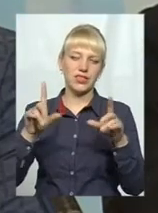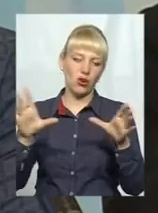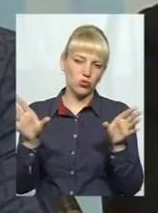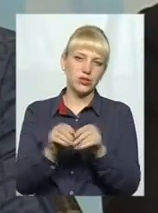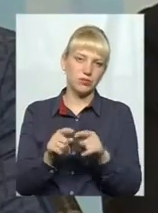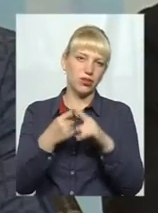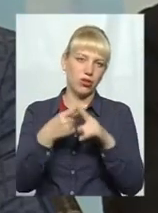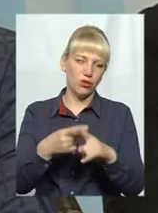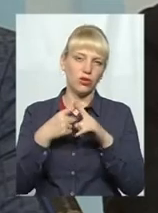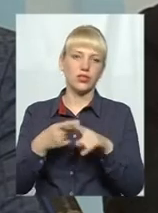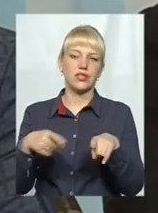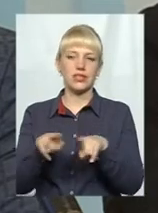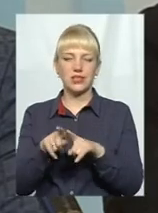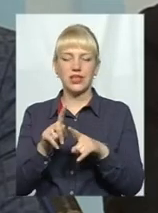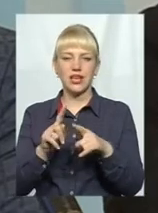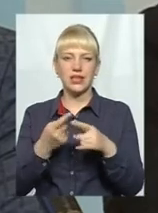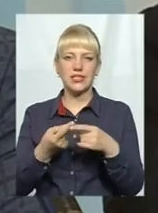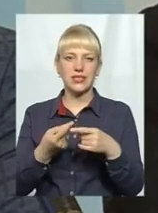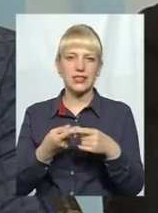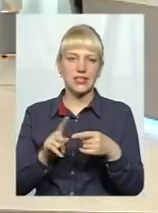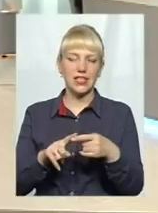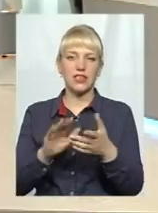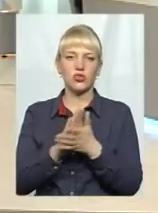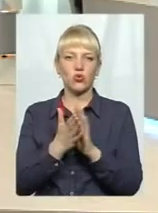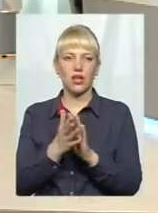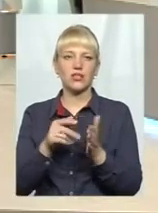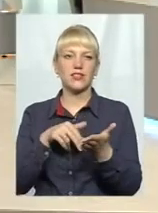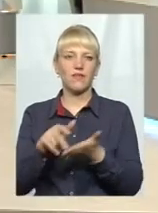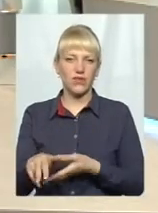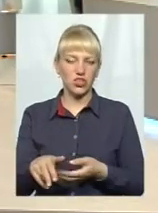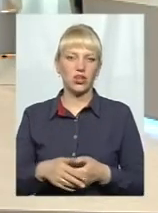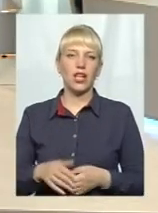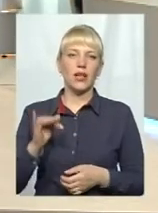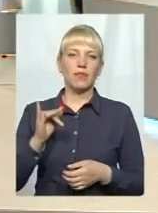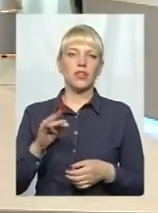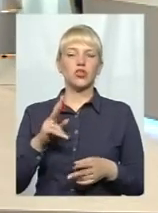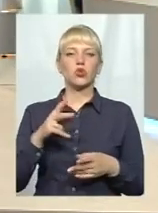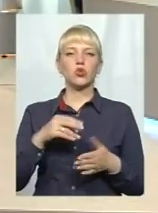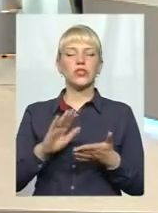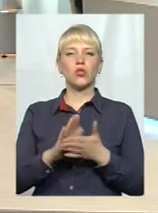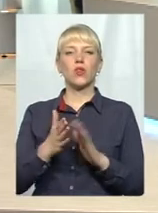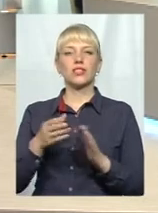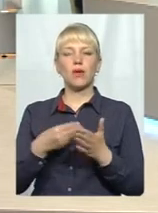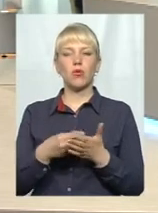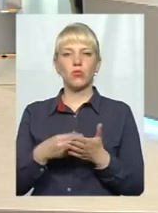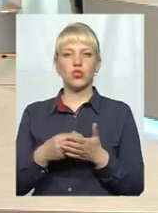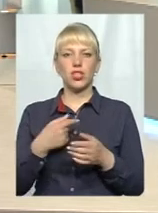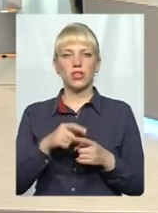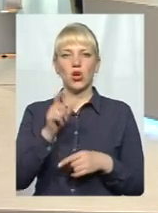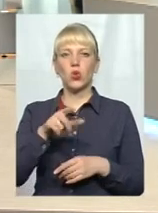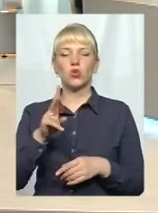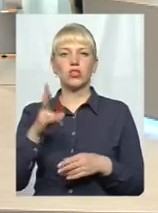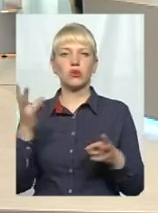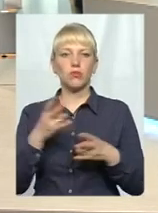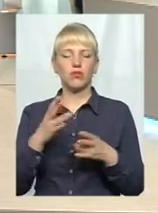з цієї ситуації вони і виходили. Так, будь ласка. Що цікаво стосовно поповнити бюджету, продовжити. Ці люди, мають, наприклад,